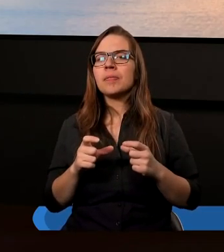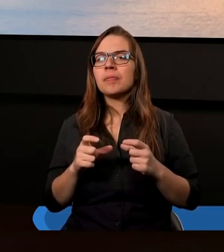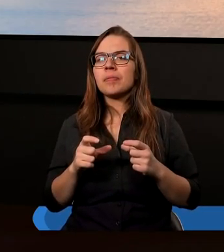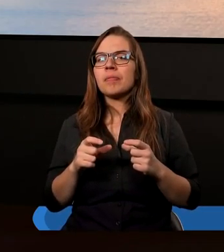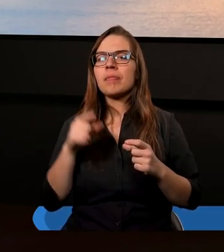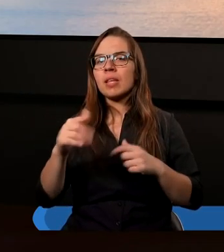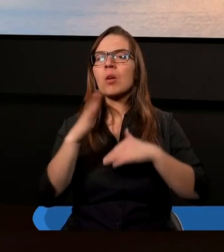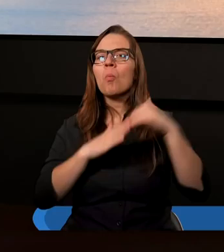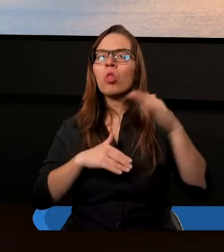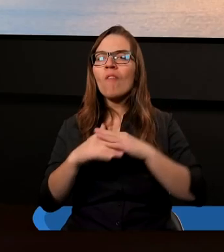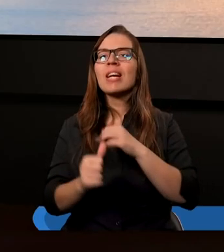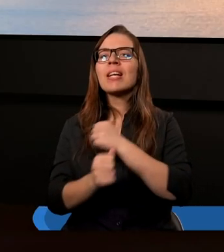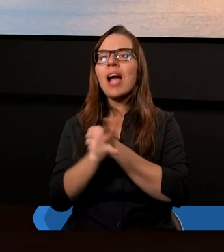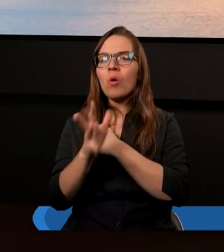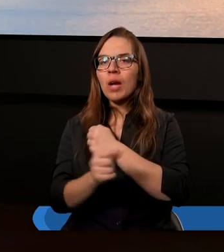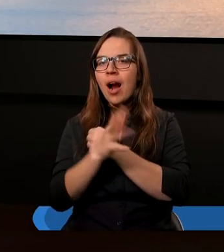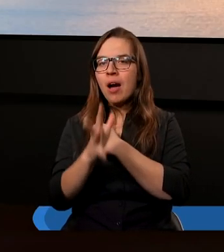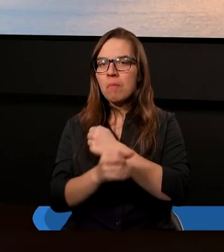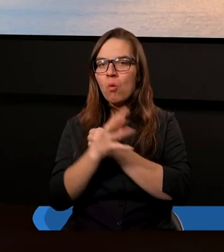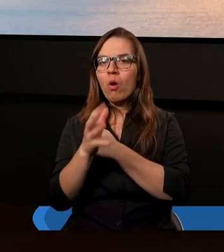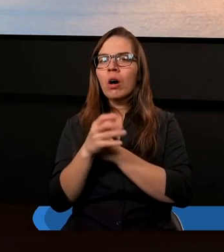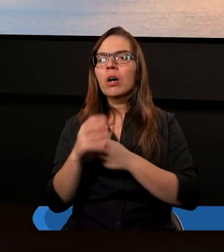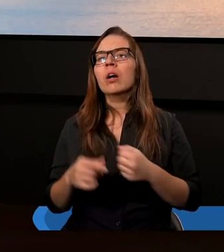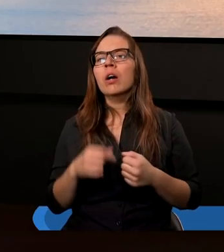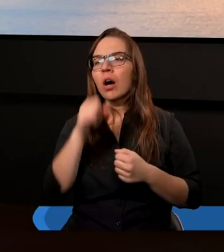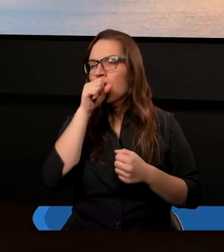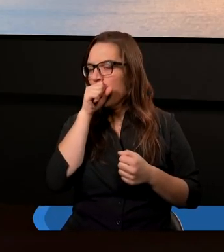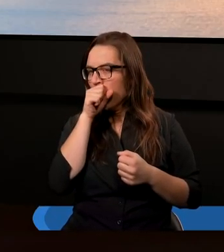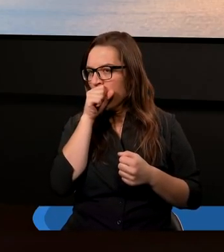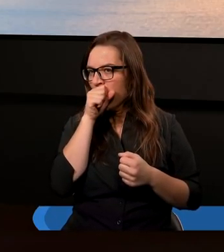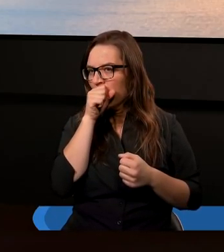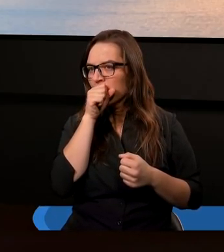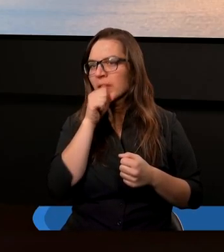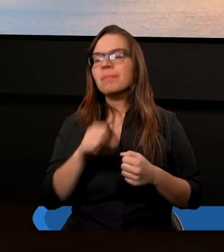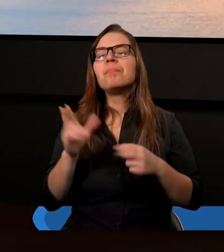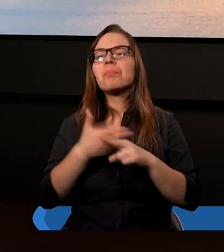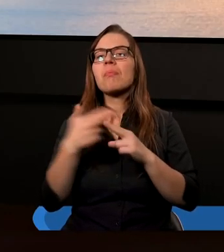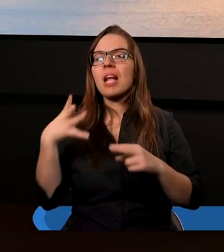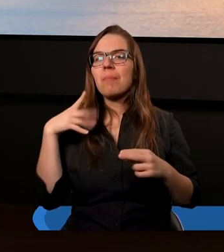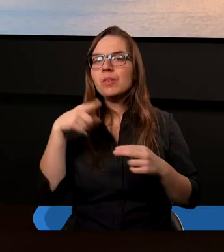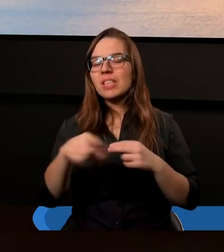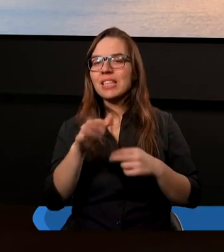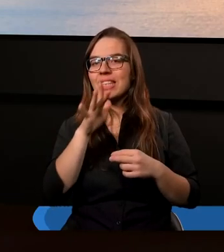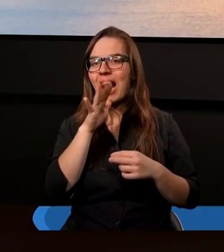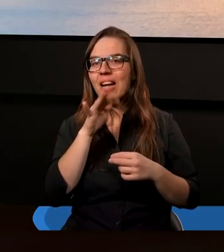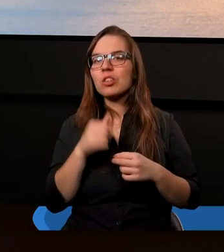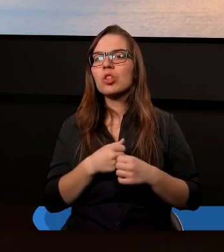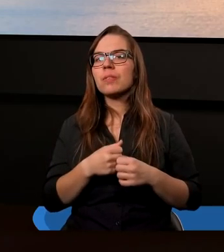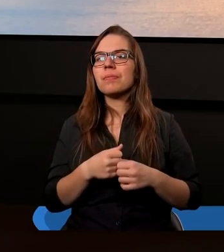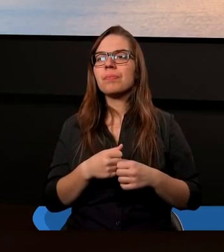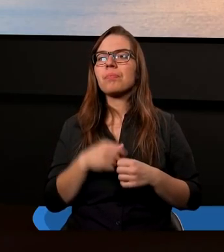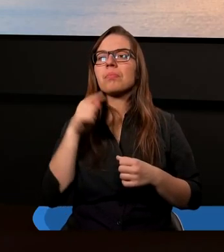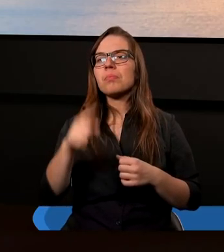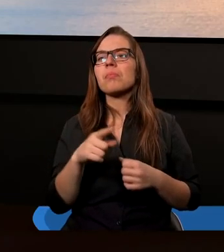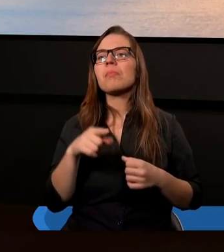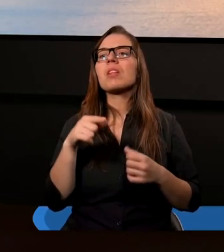przebudowy Jerozolemu i też całego Izraela, kiedy wrócili z niewoli babilońskiej Izraelici, to wtedy właśnie